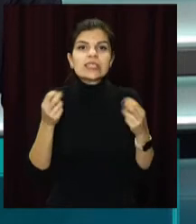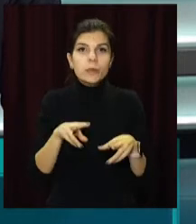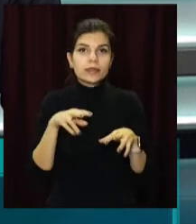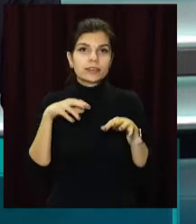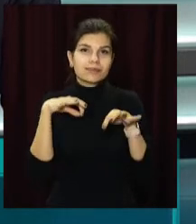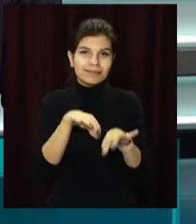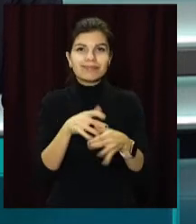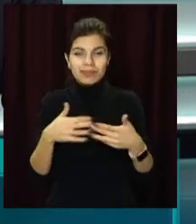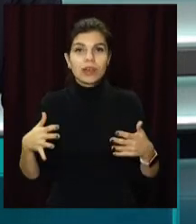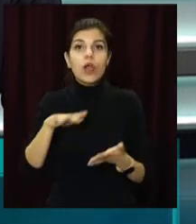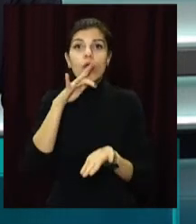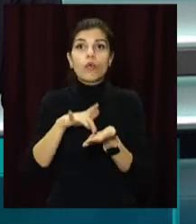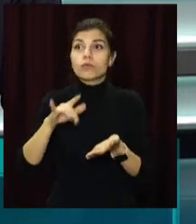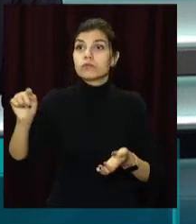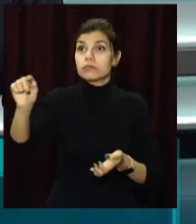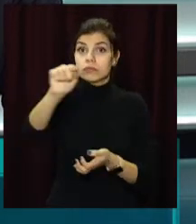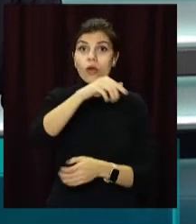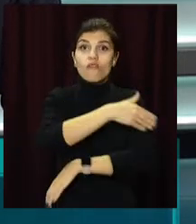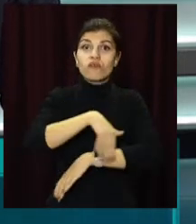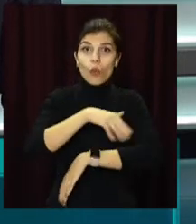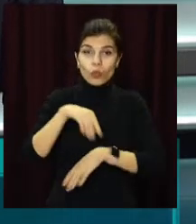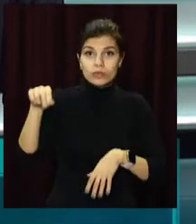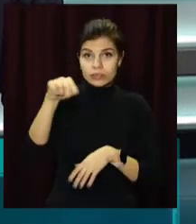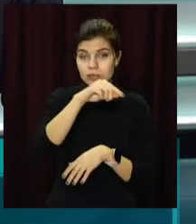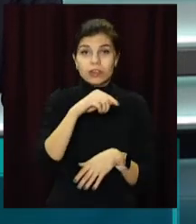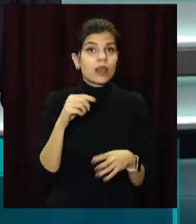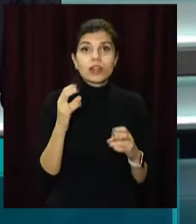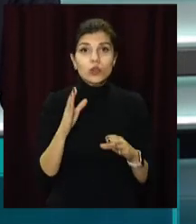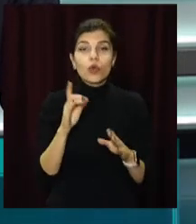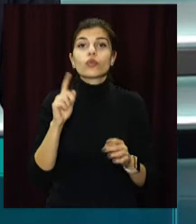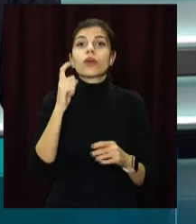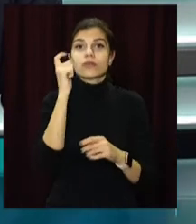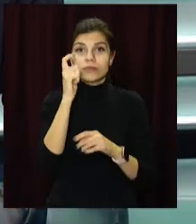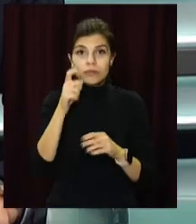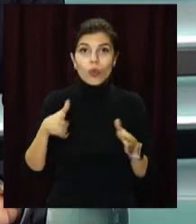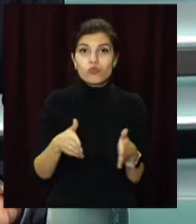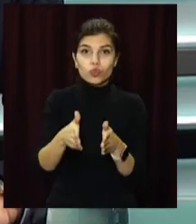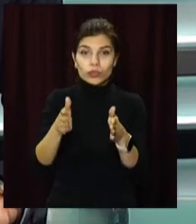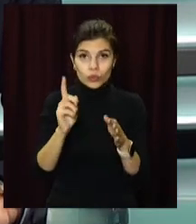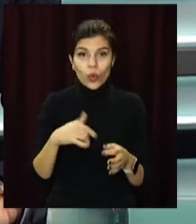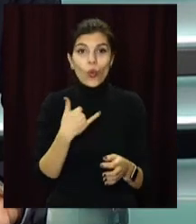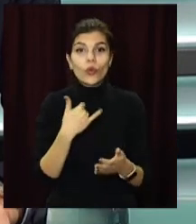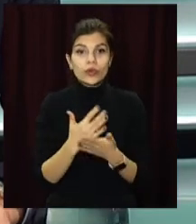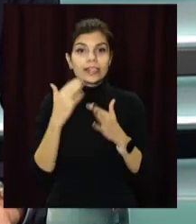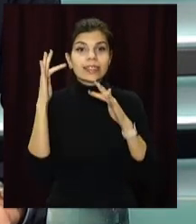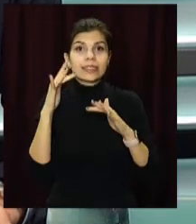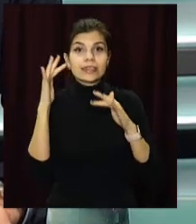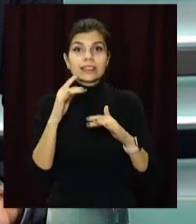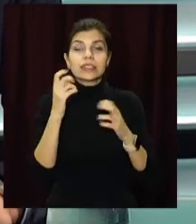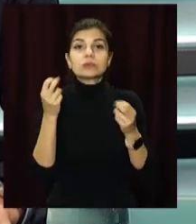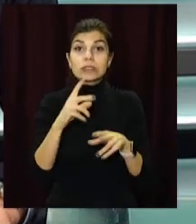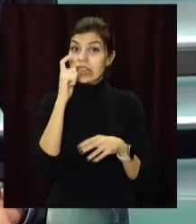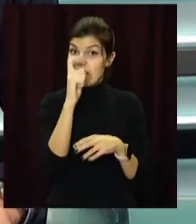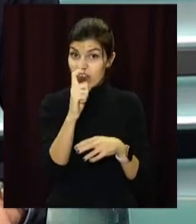працювала на вулицях міста, причому не тільки на вулицях, але й на трамвайних шляхах. У нас є ще сніговочисні трамваї, які